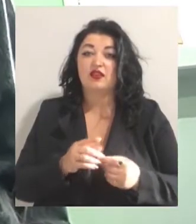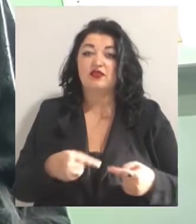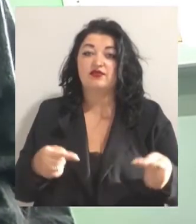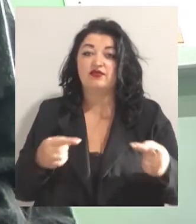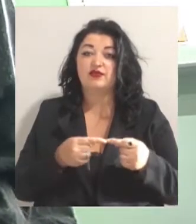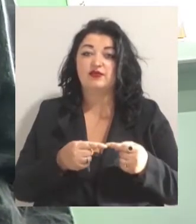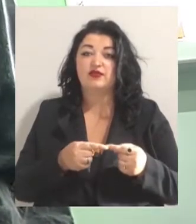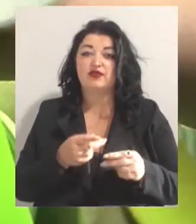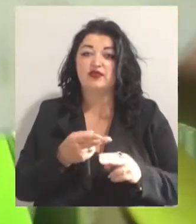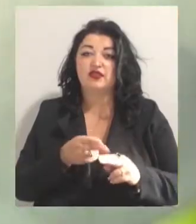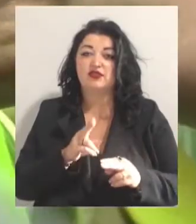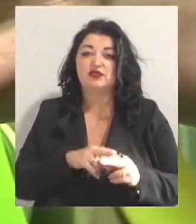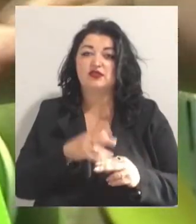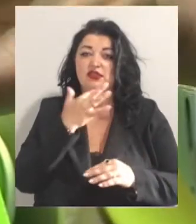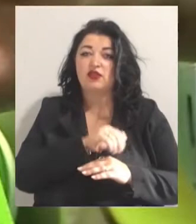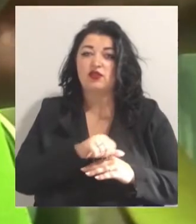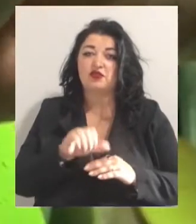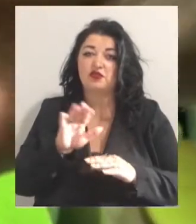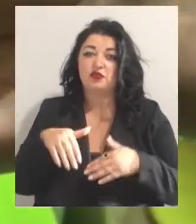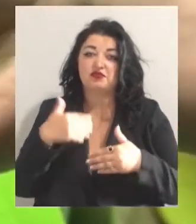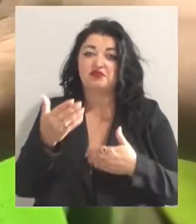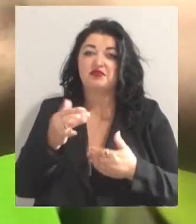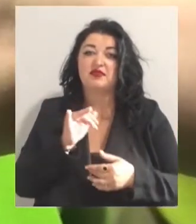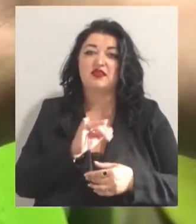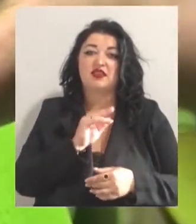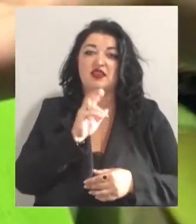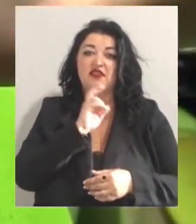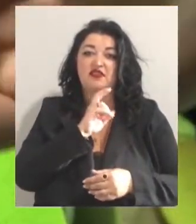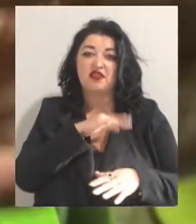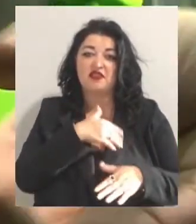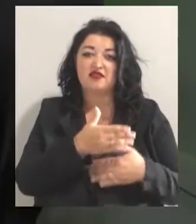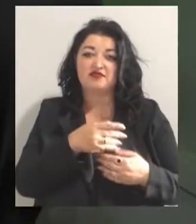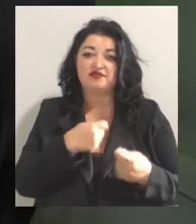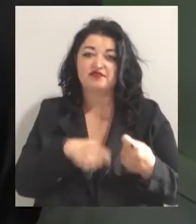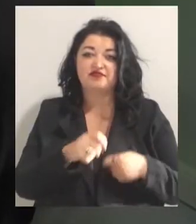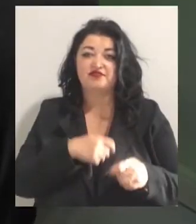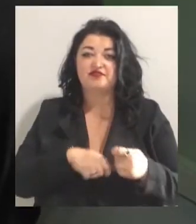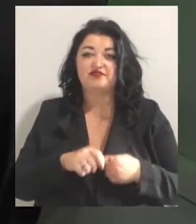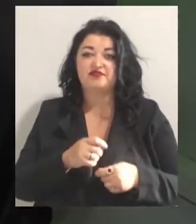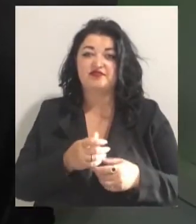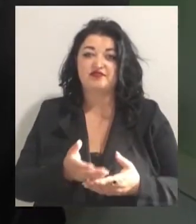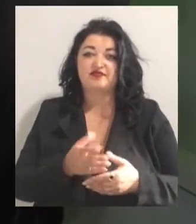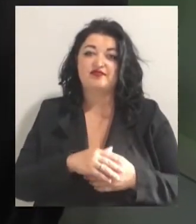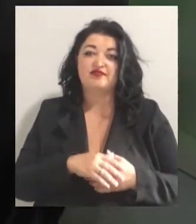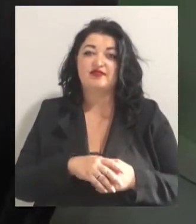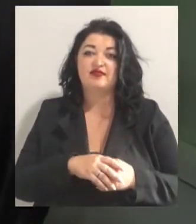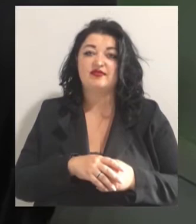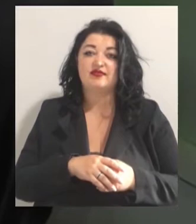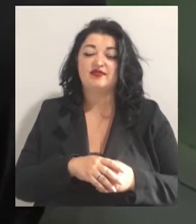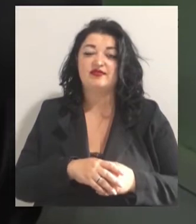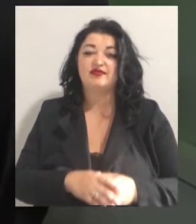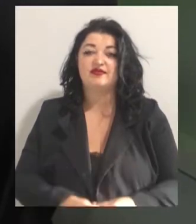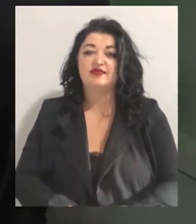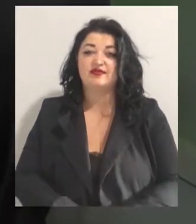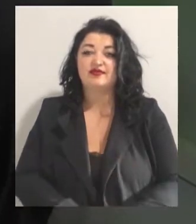Одещини та за кордоном, де працюють кав'ярні, відкрити майстерні з виготовлення екологічних устілок. Ксенія Прицепова, Сергій Коняхін. Новини